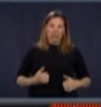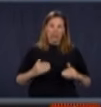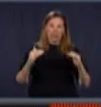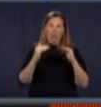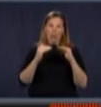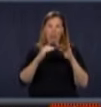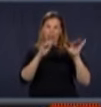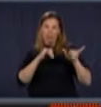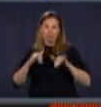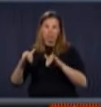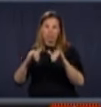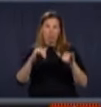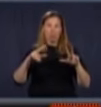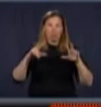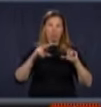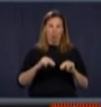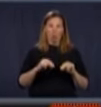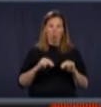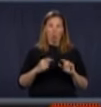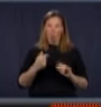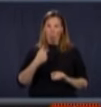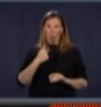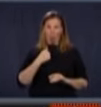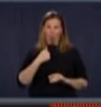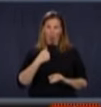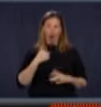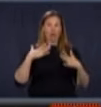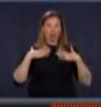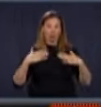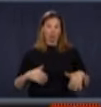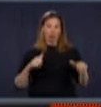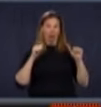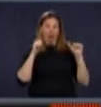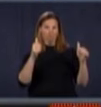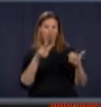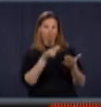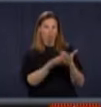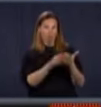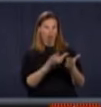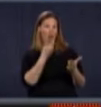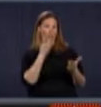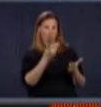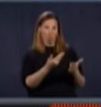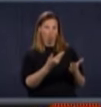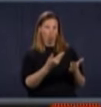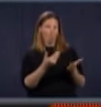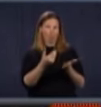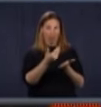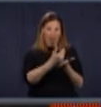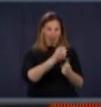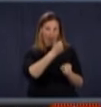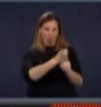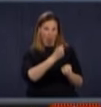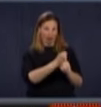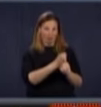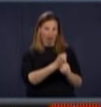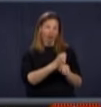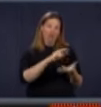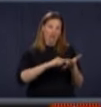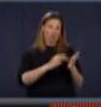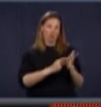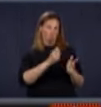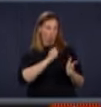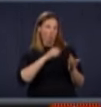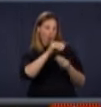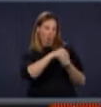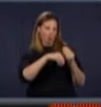mal, moi, me faire fournir un masque par le gouvernement avec le salaire que je fais et que j'ai encore conservé ma job alors que ce n pas tout le monde qui a ces moyens-là. Donc, j'inviterais